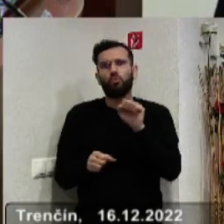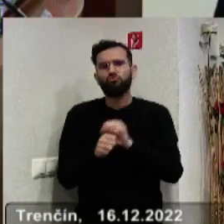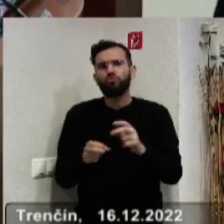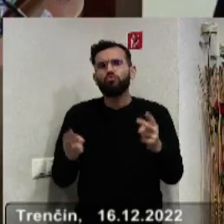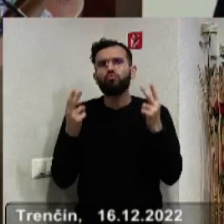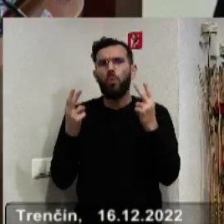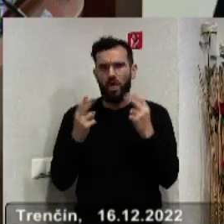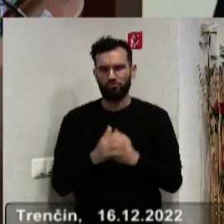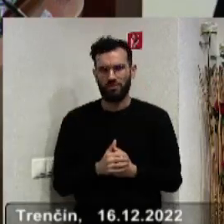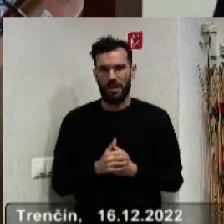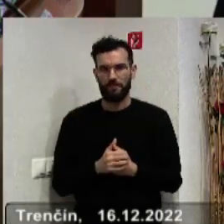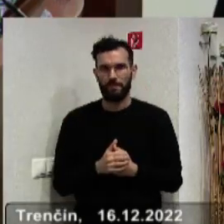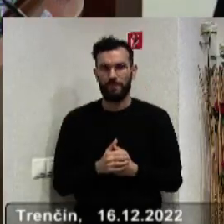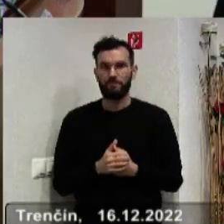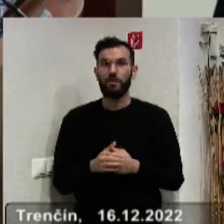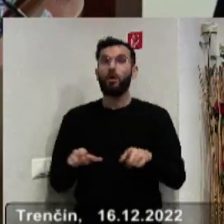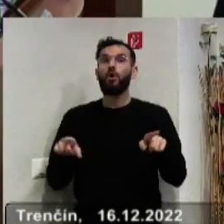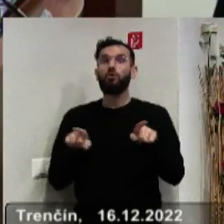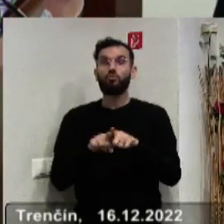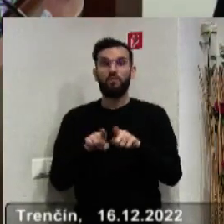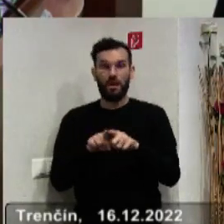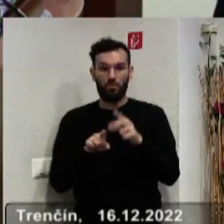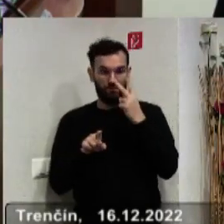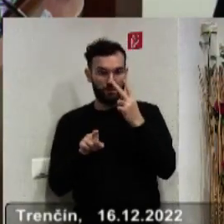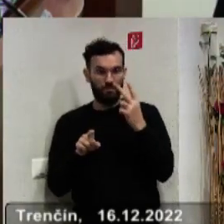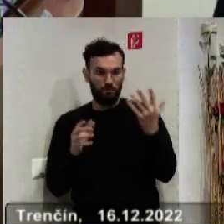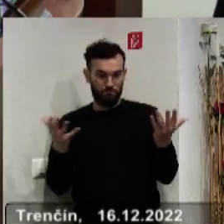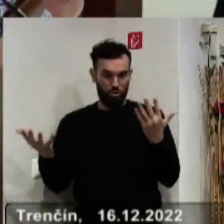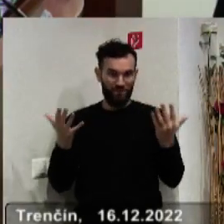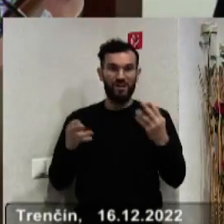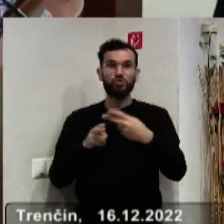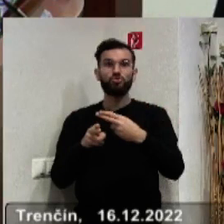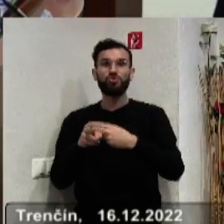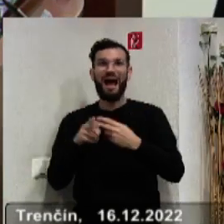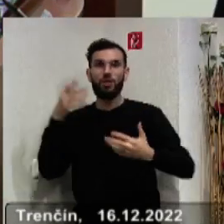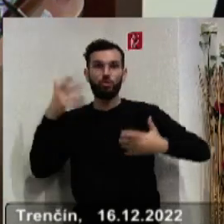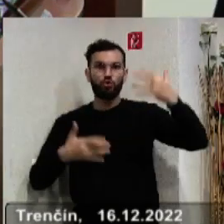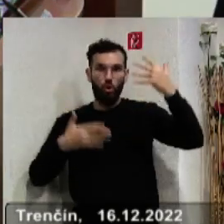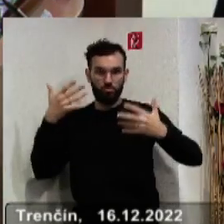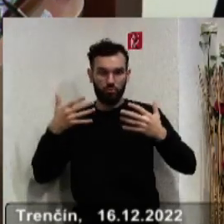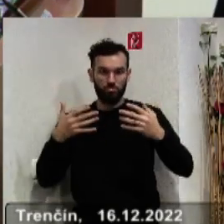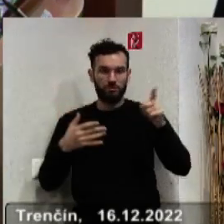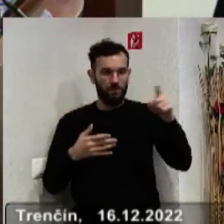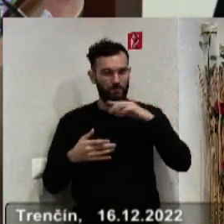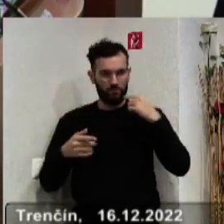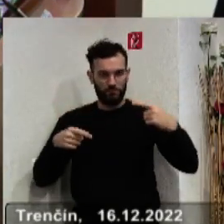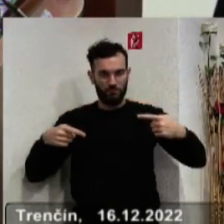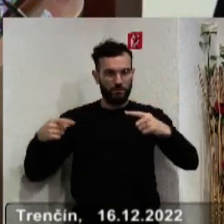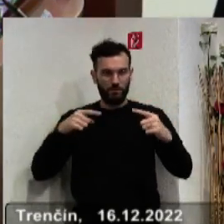dôležité. Máme možnosť porovnať to aj s tým veľkým štátnym rozpočtom a tak ďalej, kde je naozaj veľká nervozita.